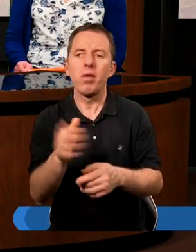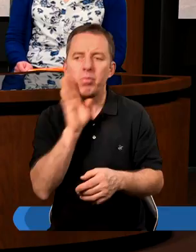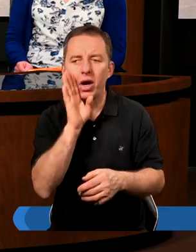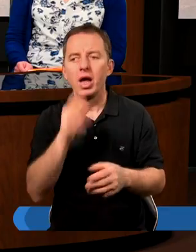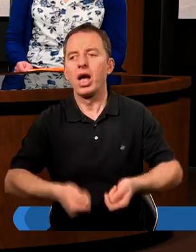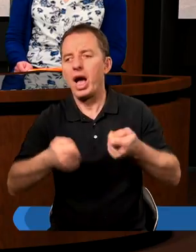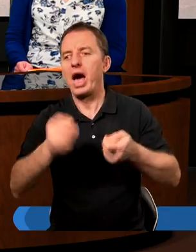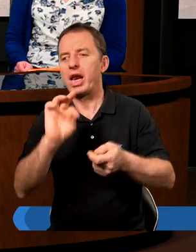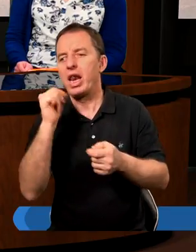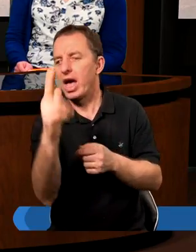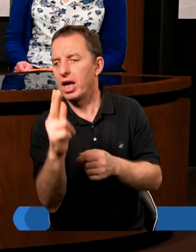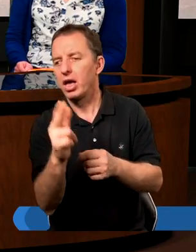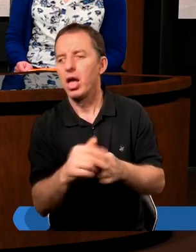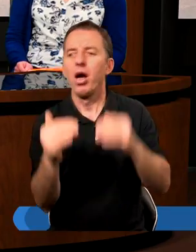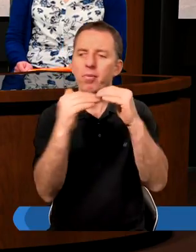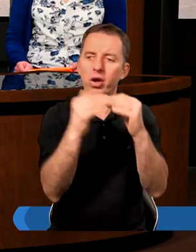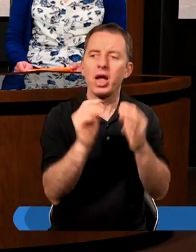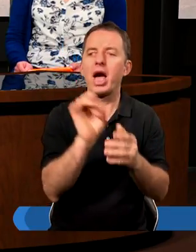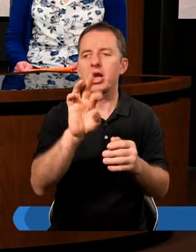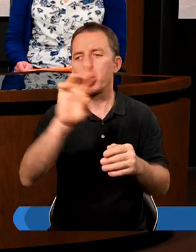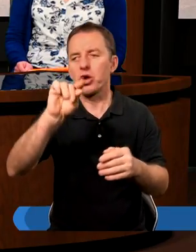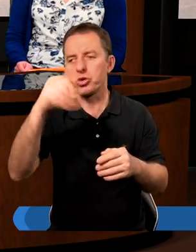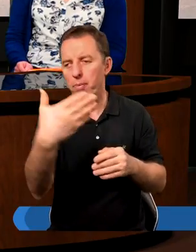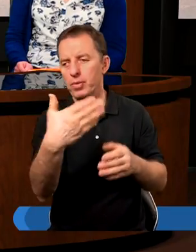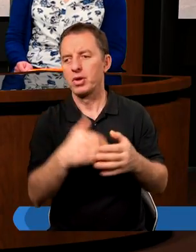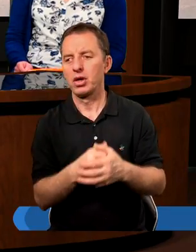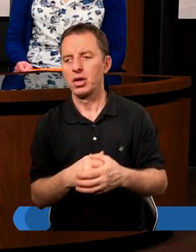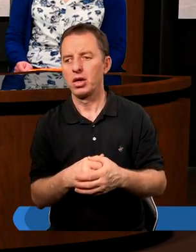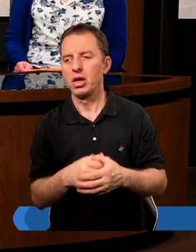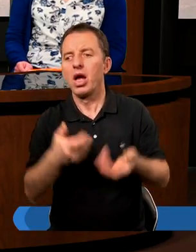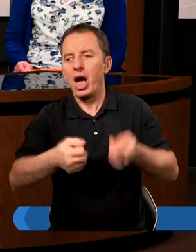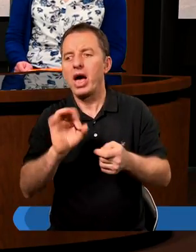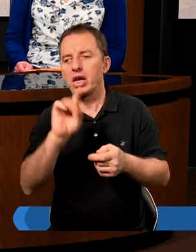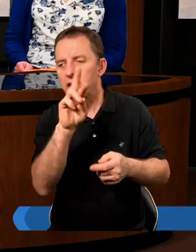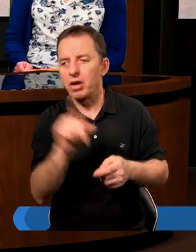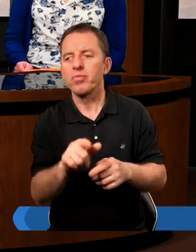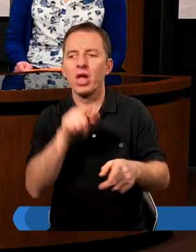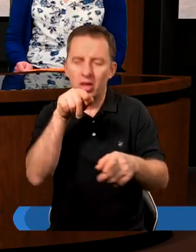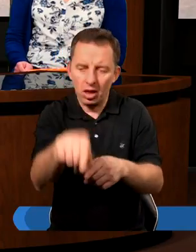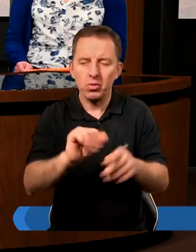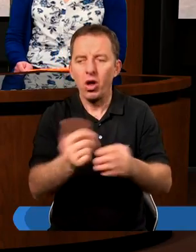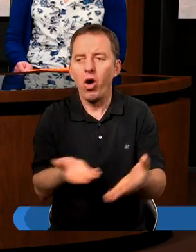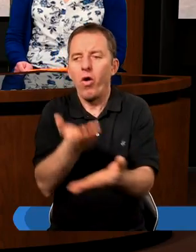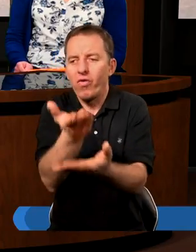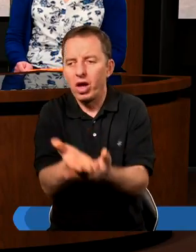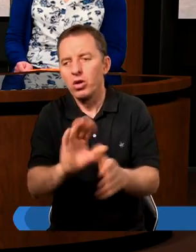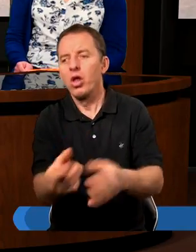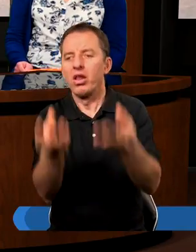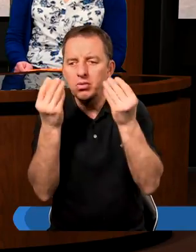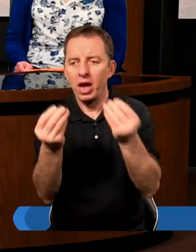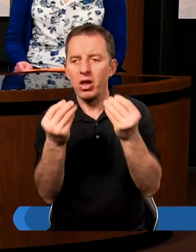jakbym garnek porównywała z garncarzem. Ten garncarz chce mi oferować coś